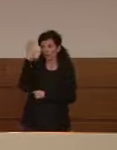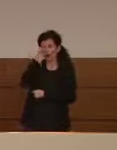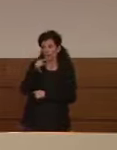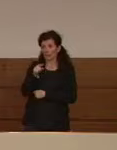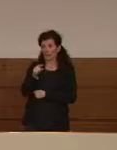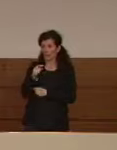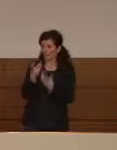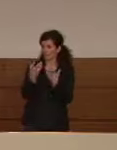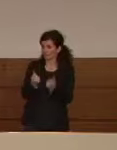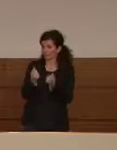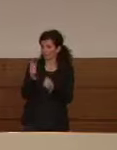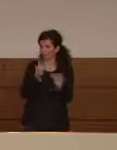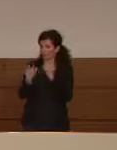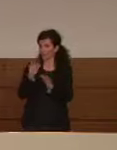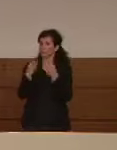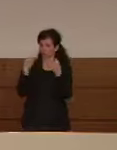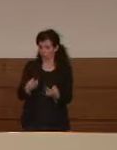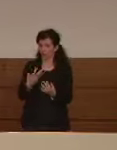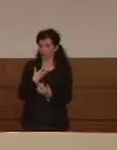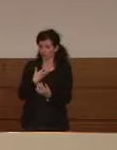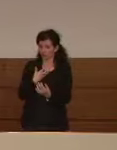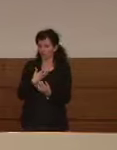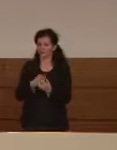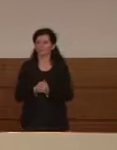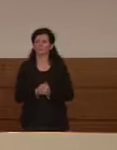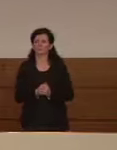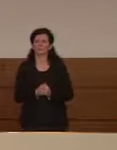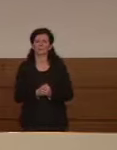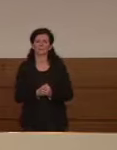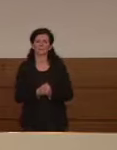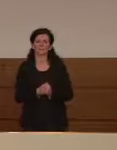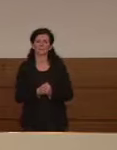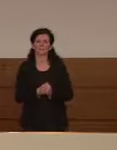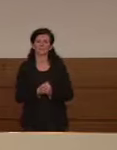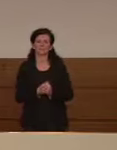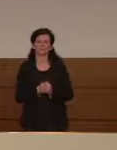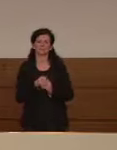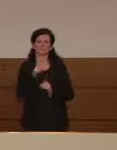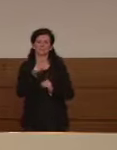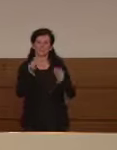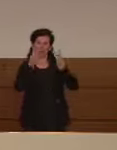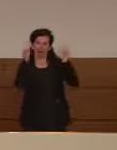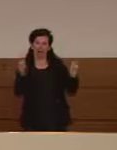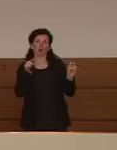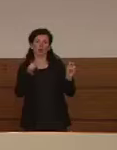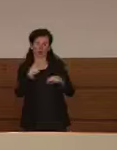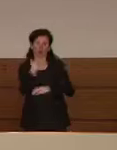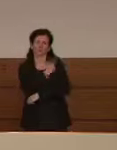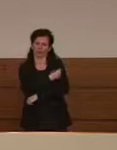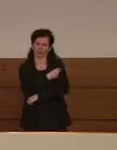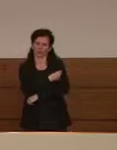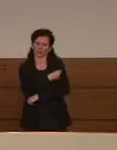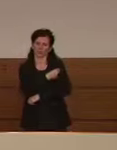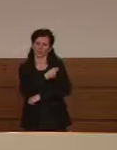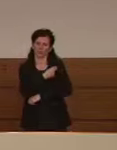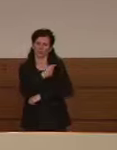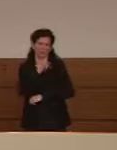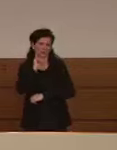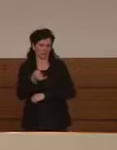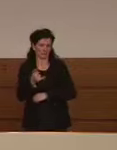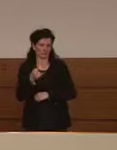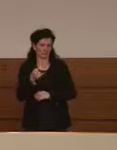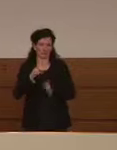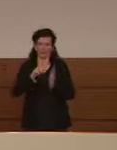quali possono essere grazie allora sì perché sui vaccini c'è un'accelerazione in quanto abbiamo sempre detto un